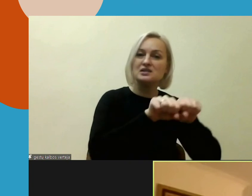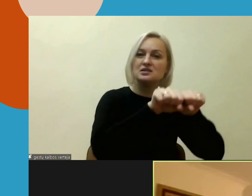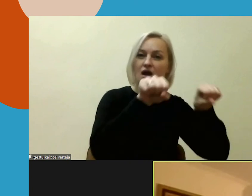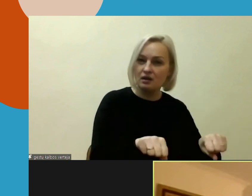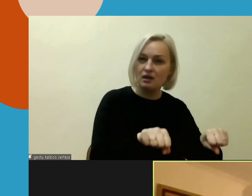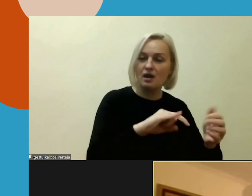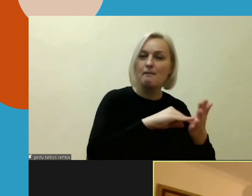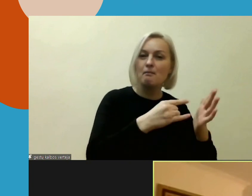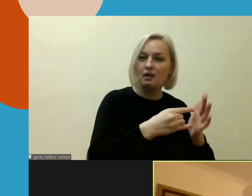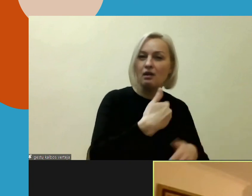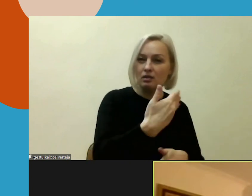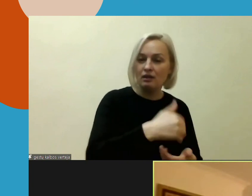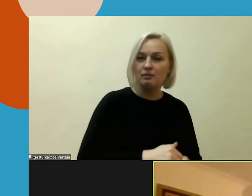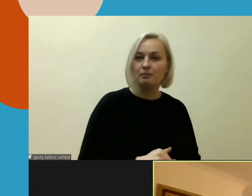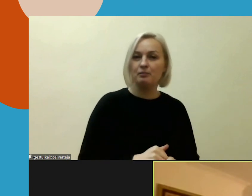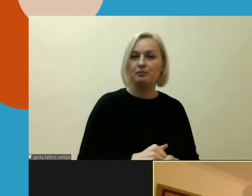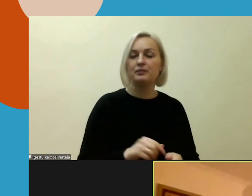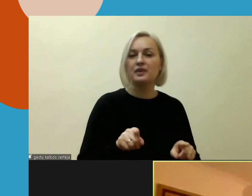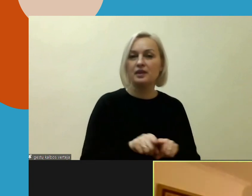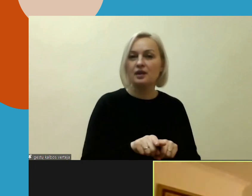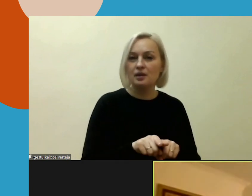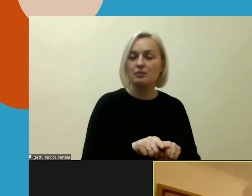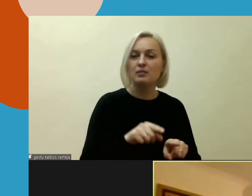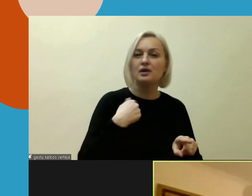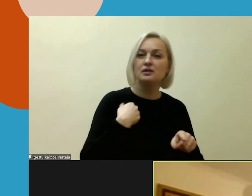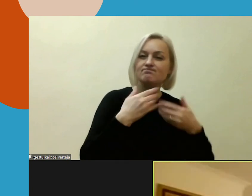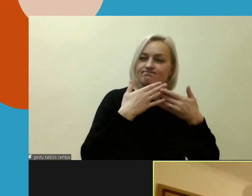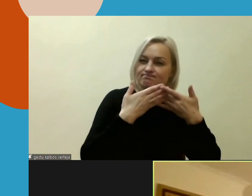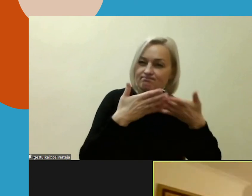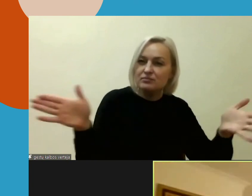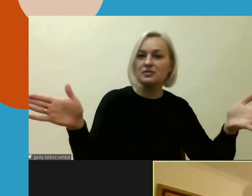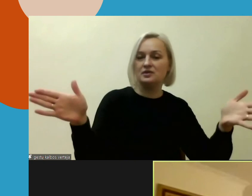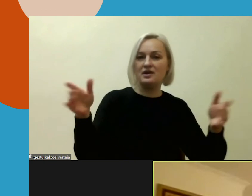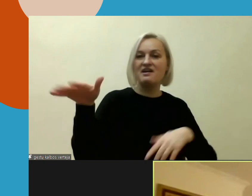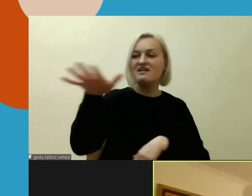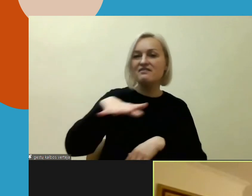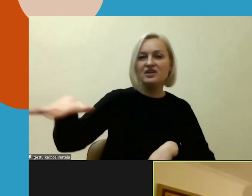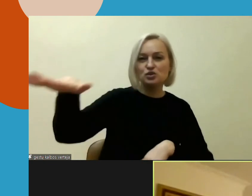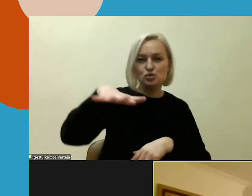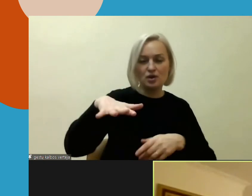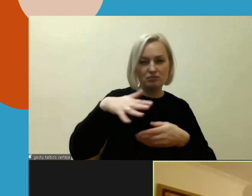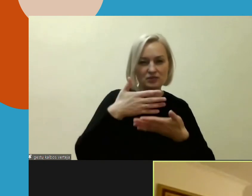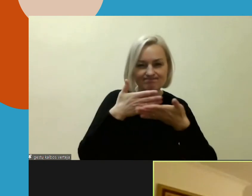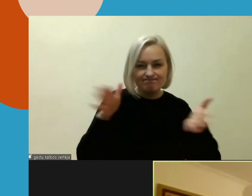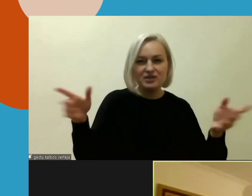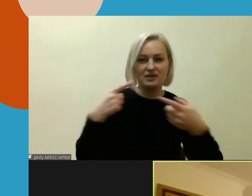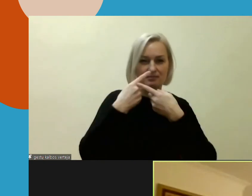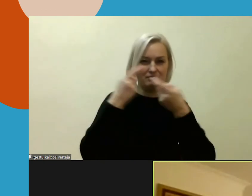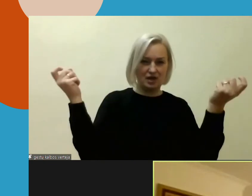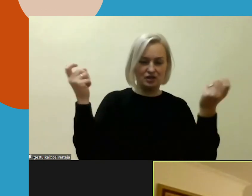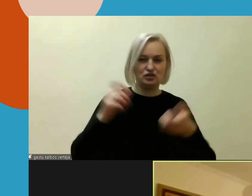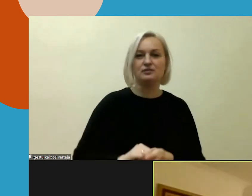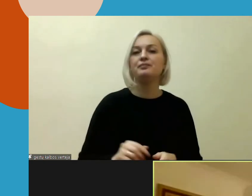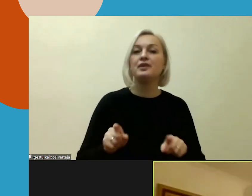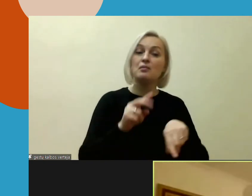strategiją pasklėsti kiek įmanoma plačiau visoje visuomenėje. Taip pat paskatinčiau policiją